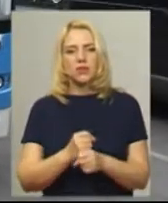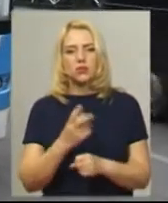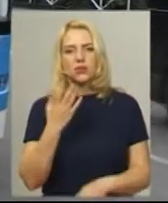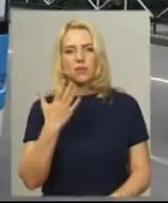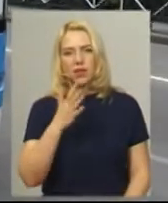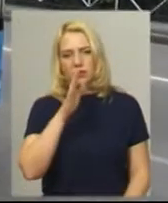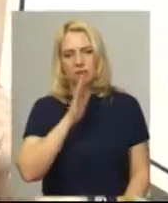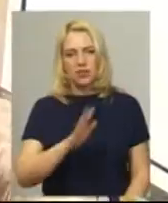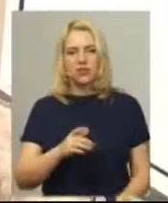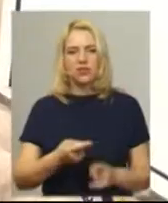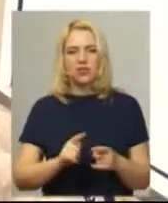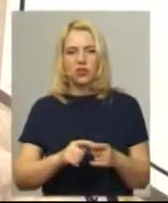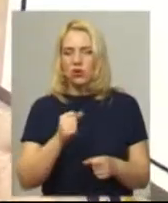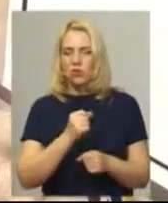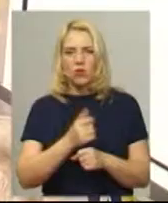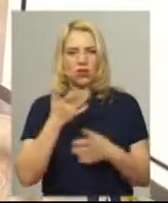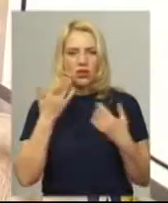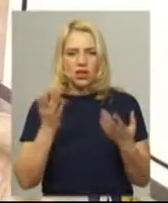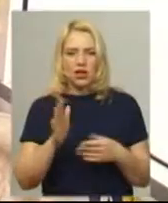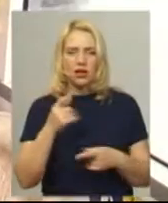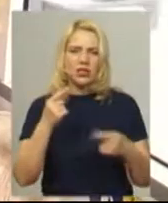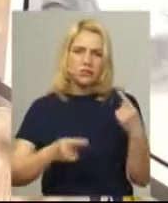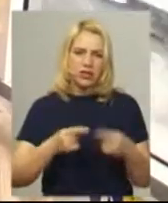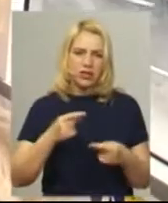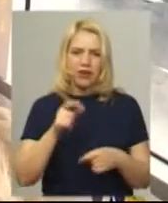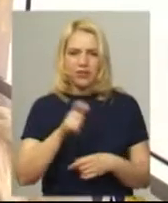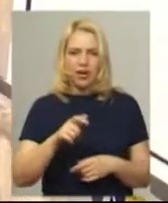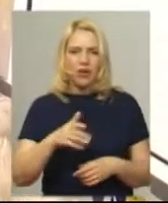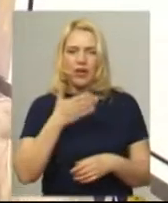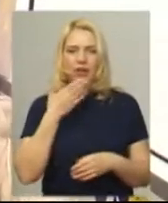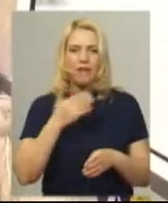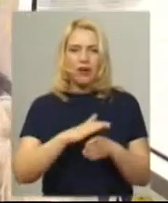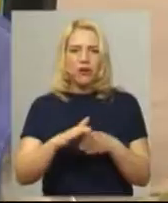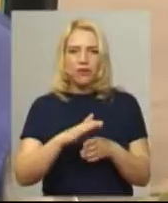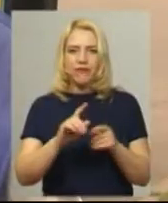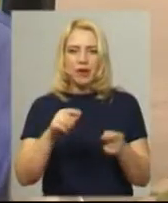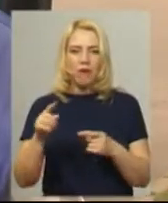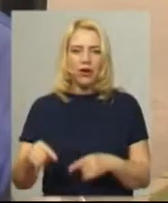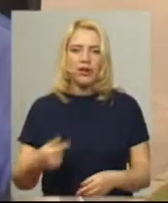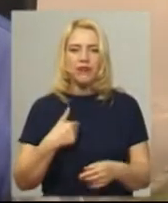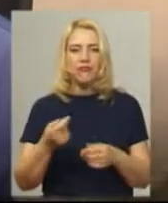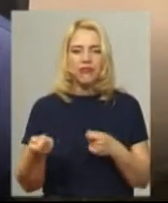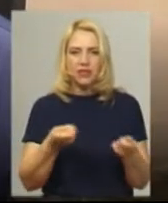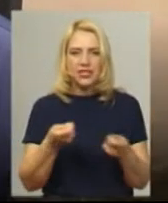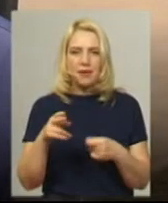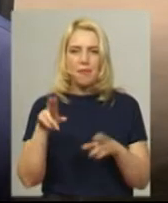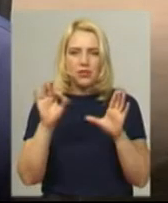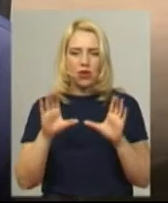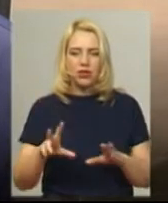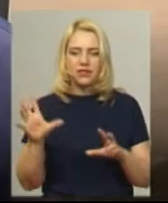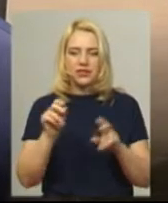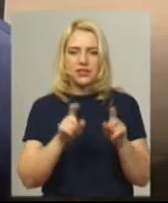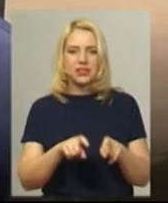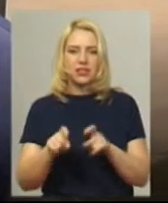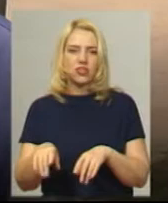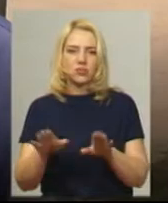-й місяць. Каже, робота не з легких. Пасажири сперечаються та не завжди дотримуються поставлених вимог. Возимо по законодавству всі сидячі